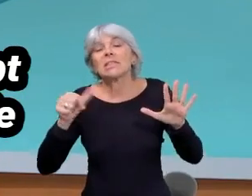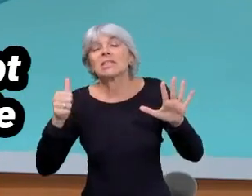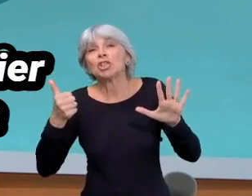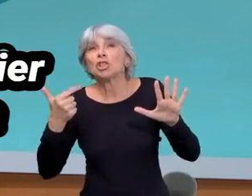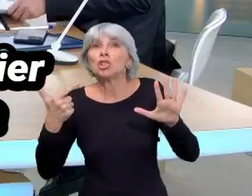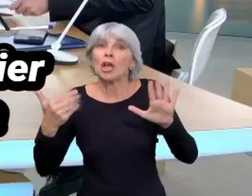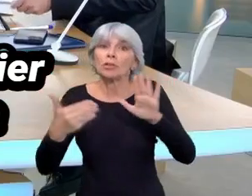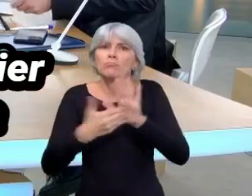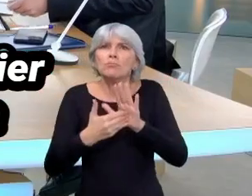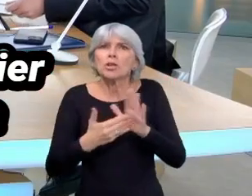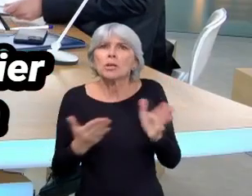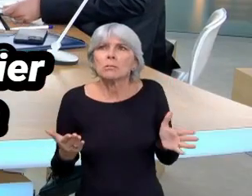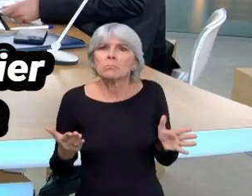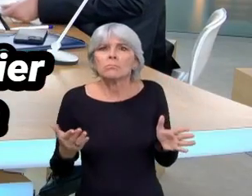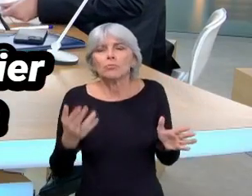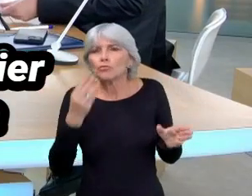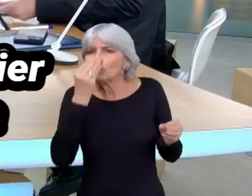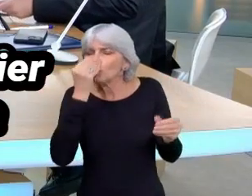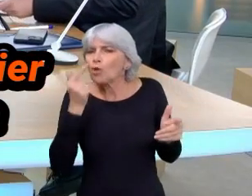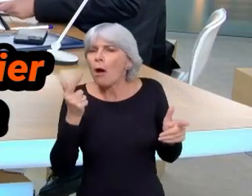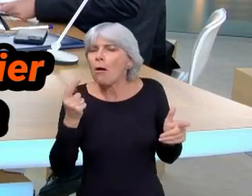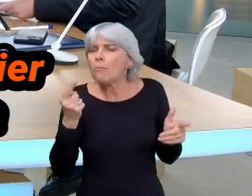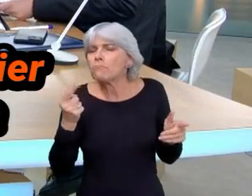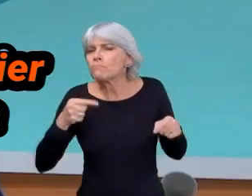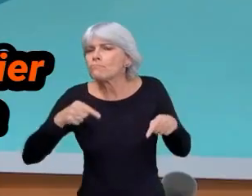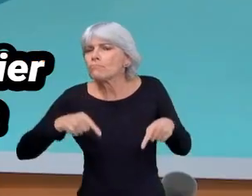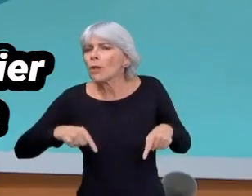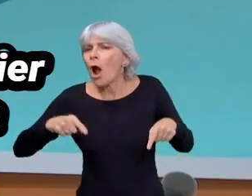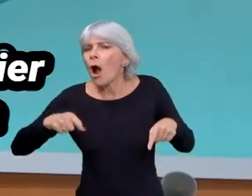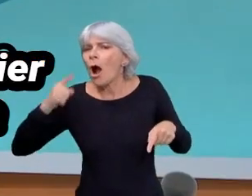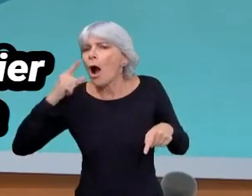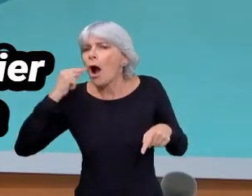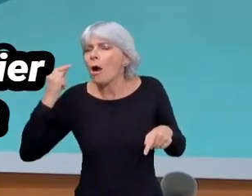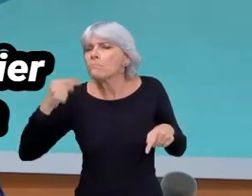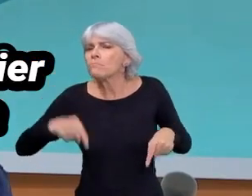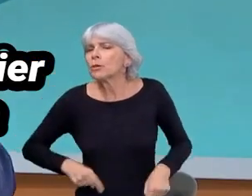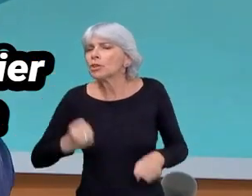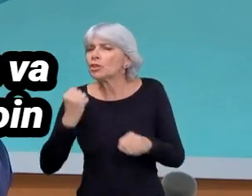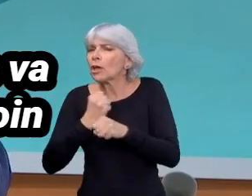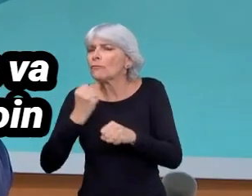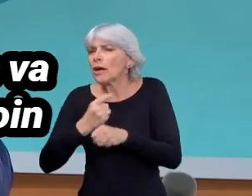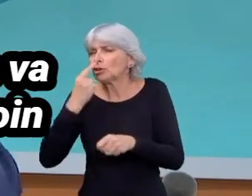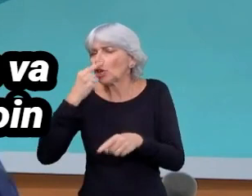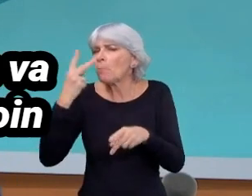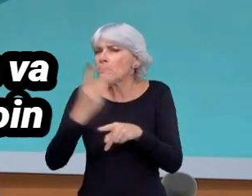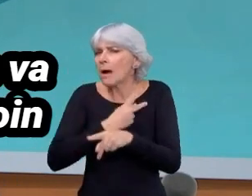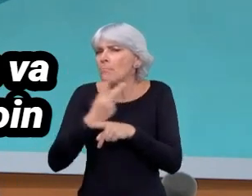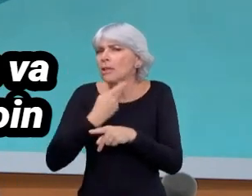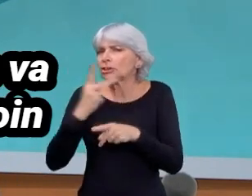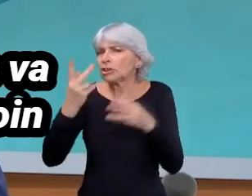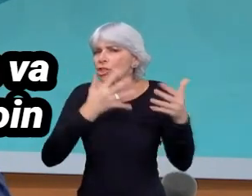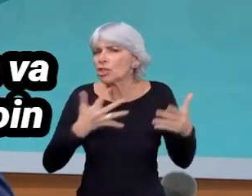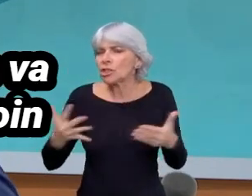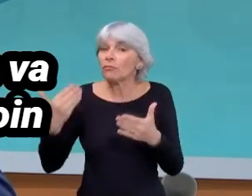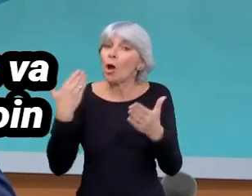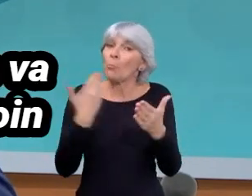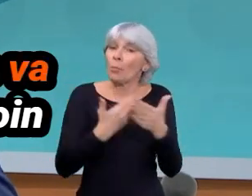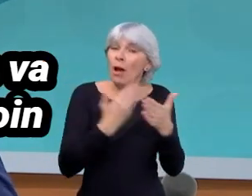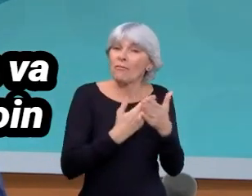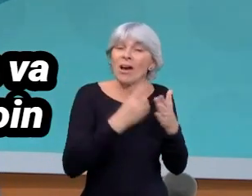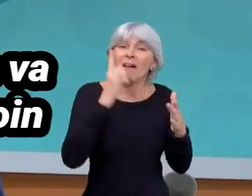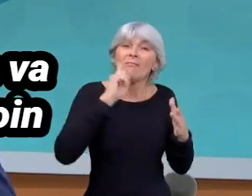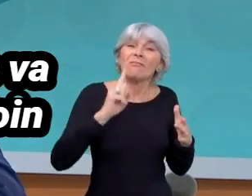non plus... Je pense que les estimations d'Olivier Dussopt sont assez exactes. À preuve, Mme Mélanie, en Italie,